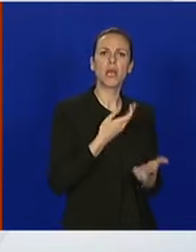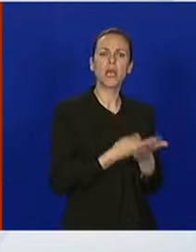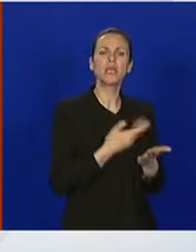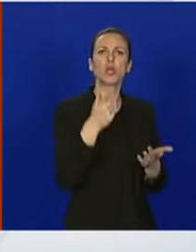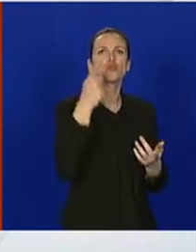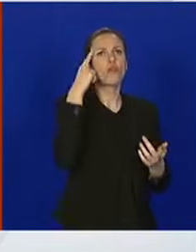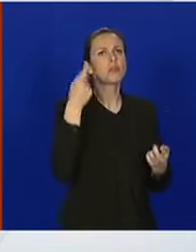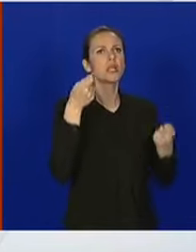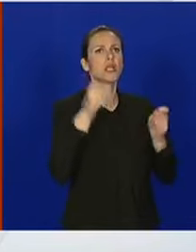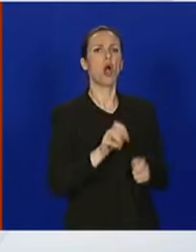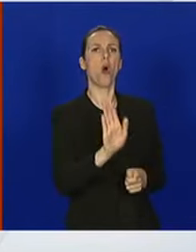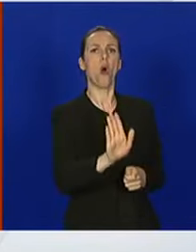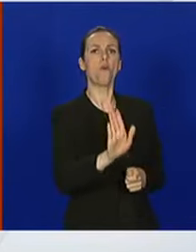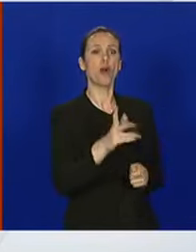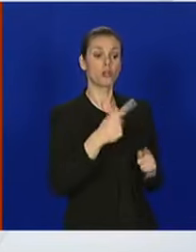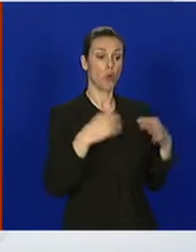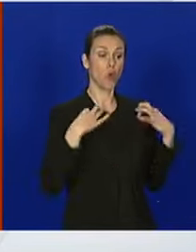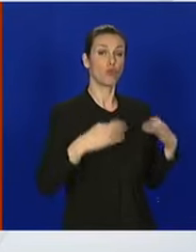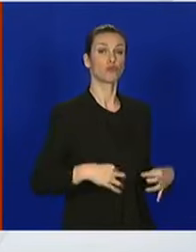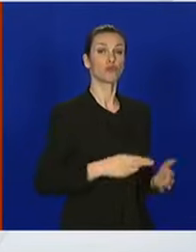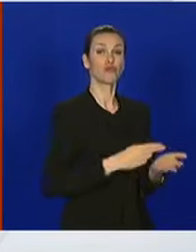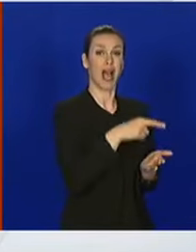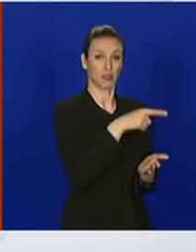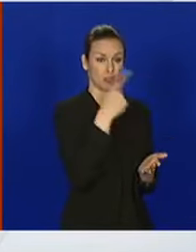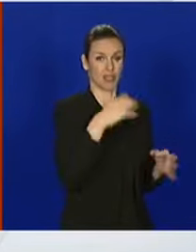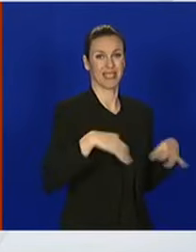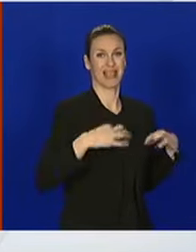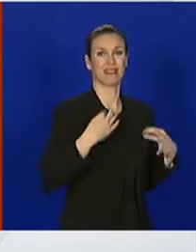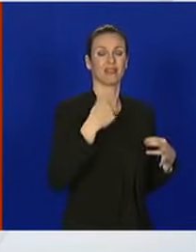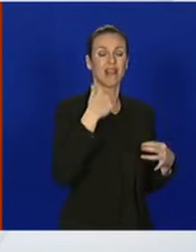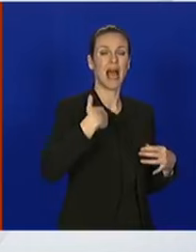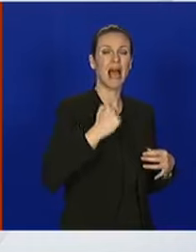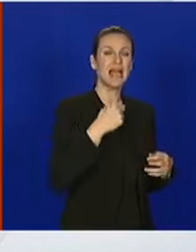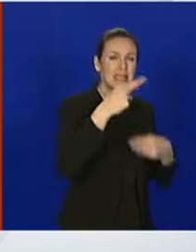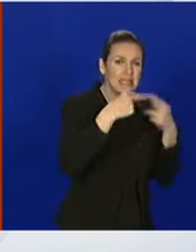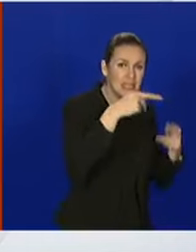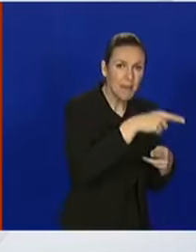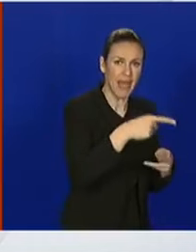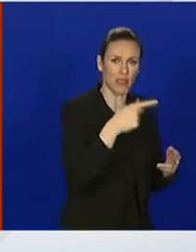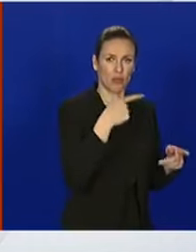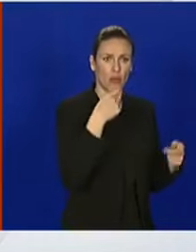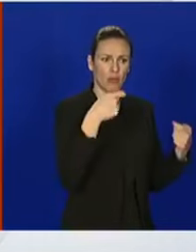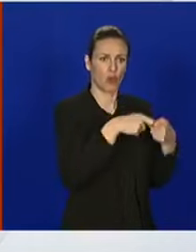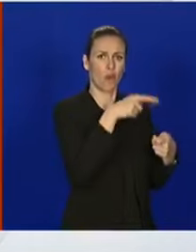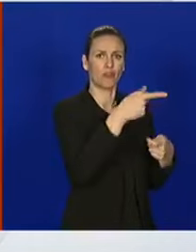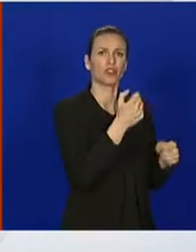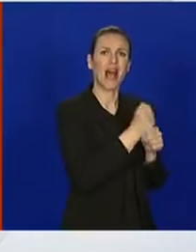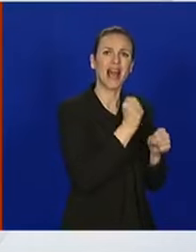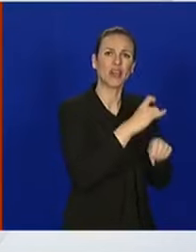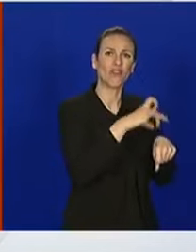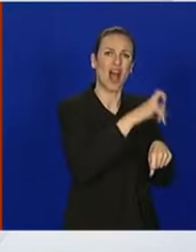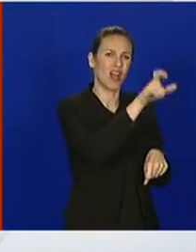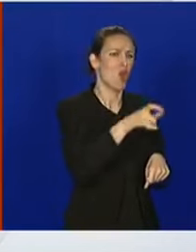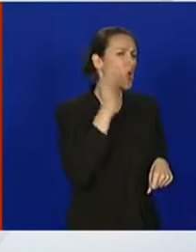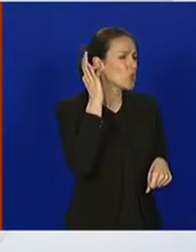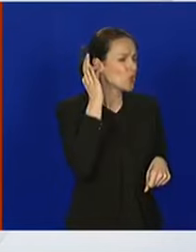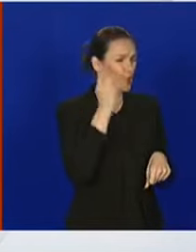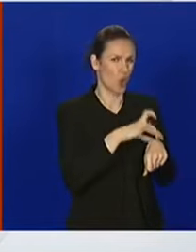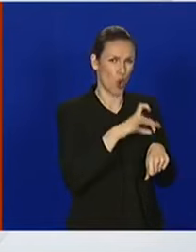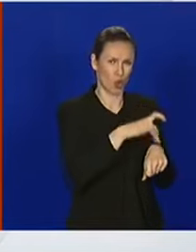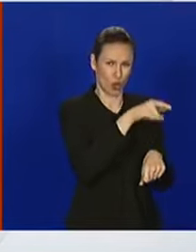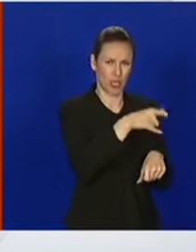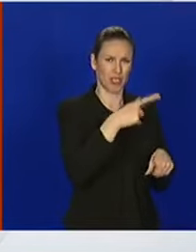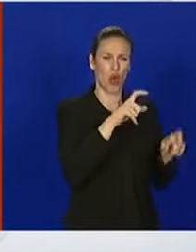zaključka. S obzirom da stručne službe, dakle zdravstvena inspekcija koja se odnose na postupanje liječnice u domu za